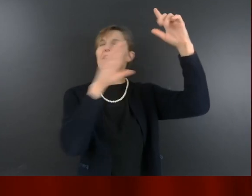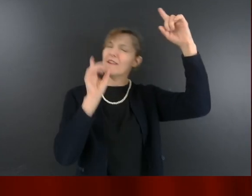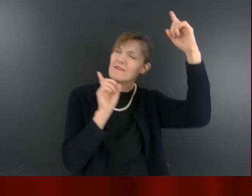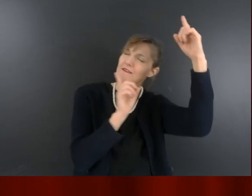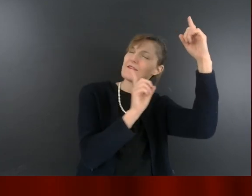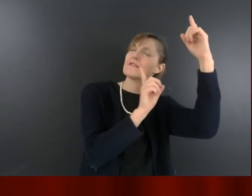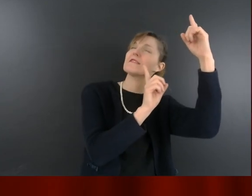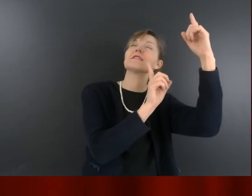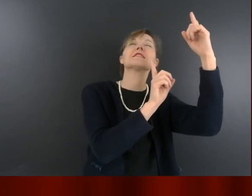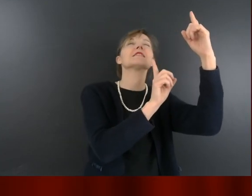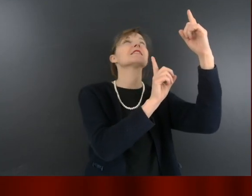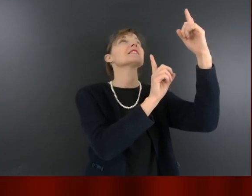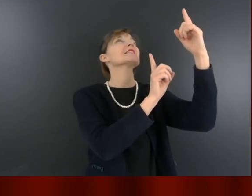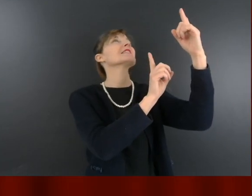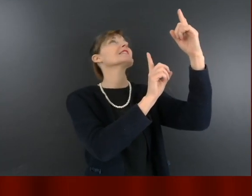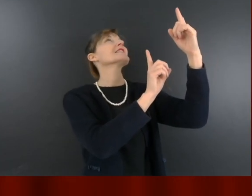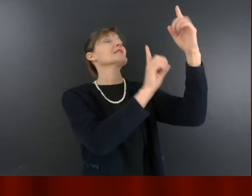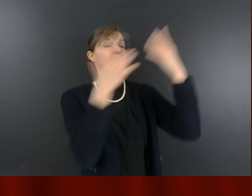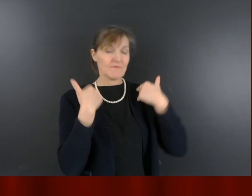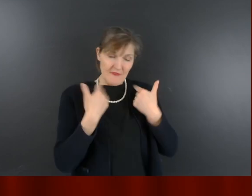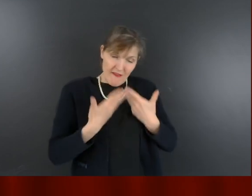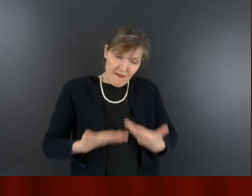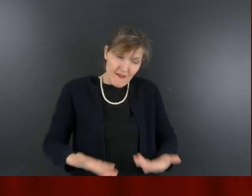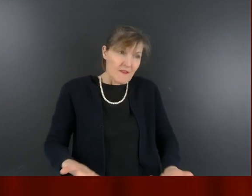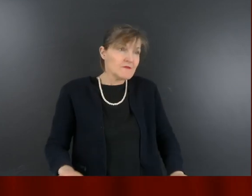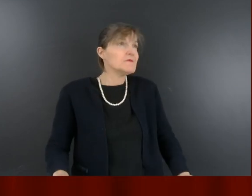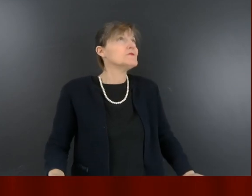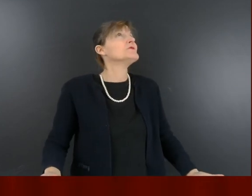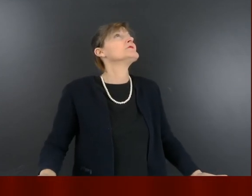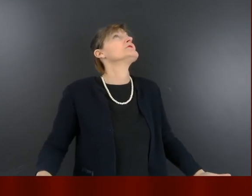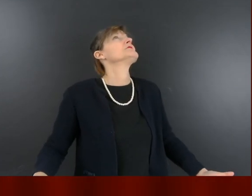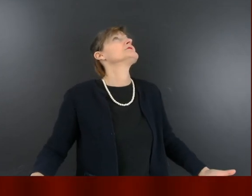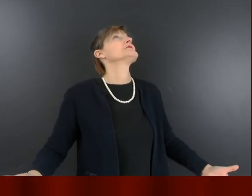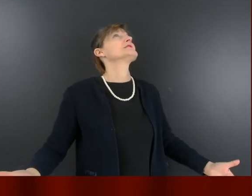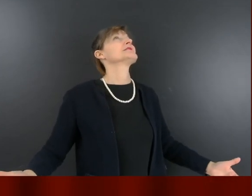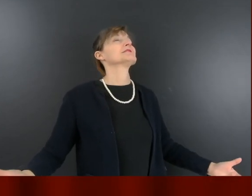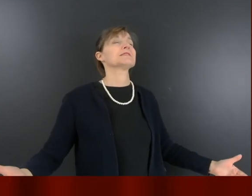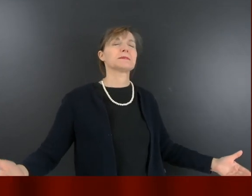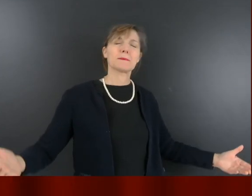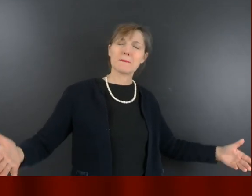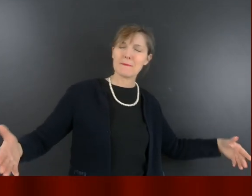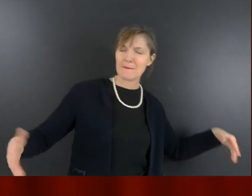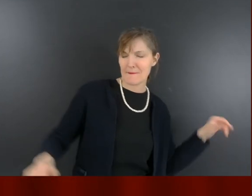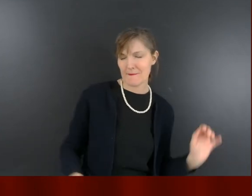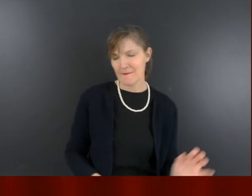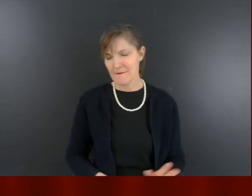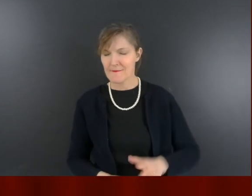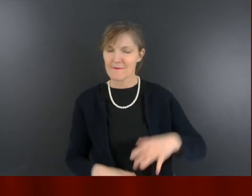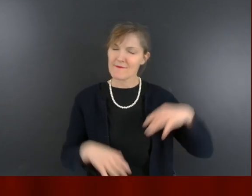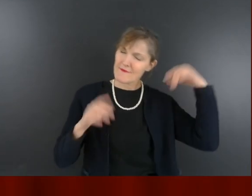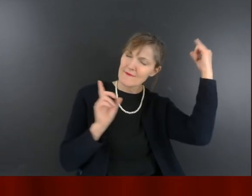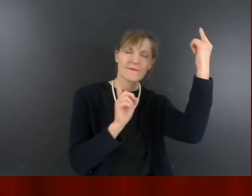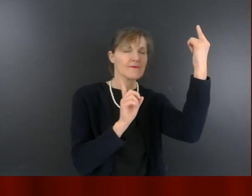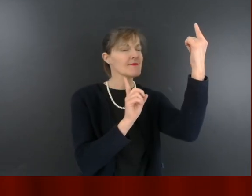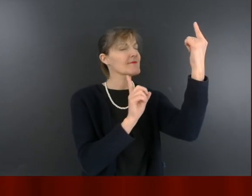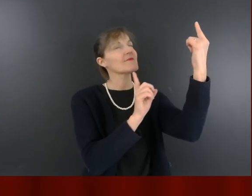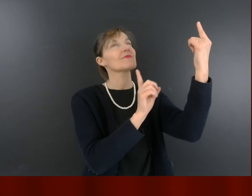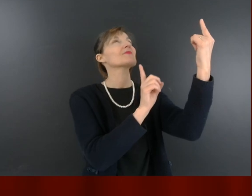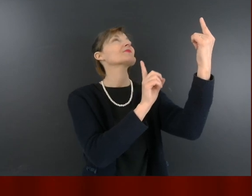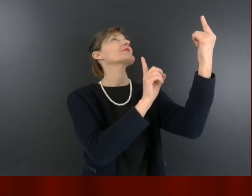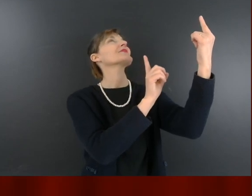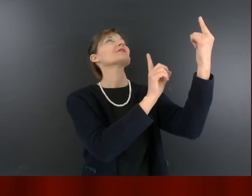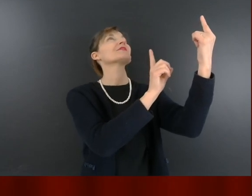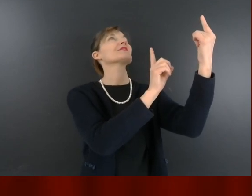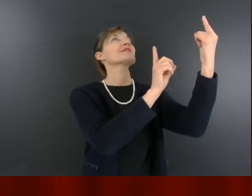« Je viens à toi, tel que je suis. Je viens à